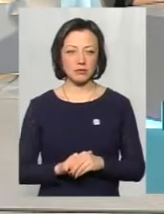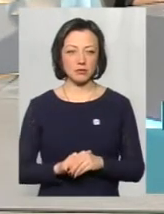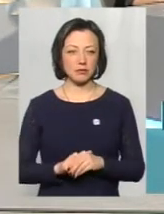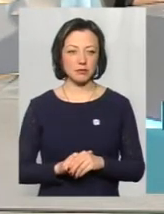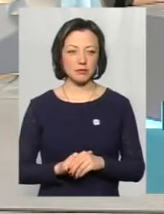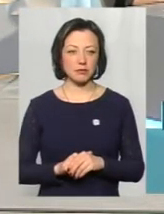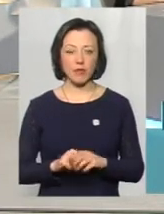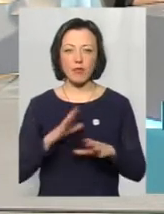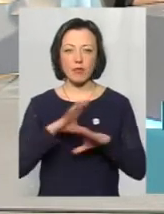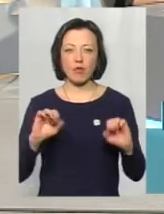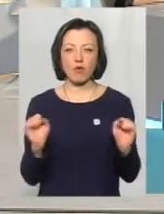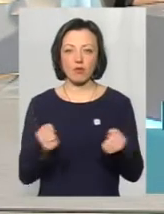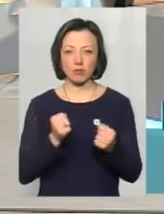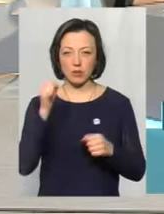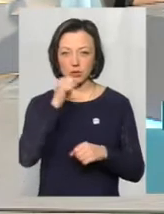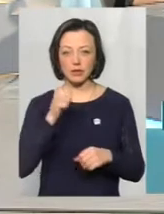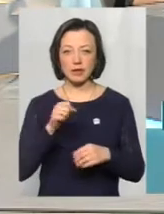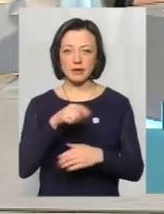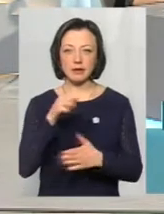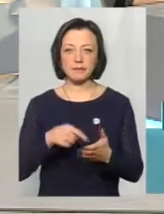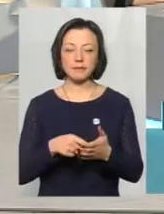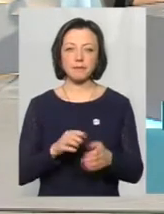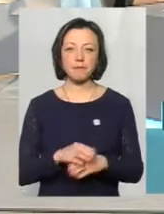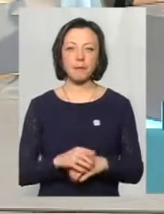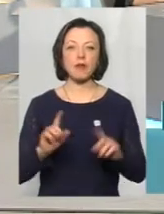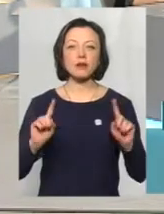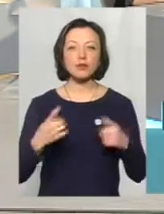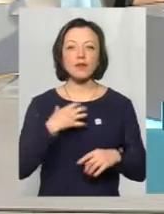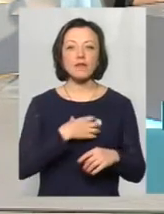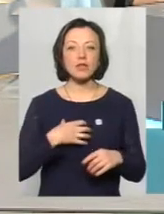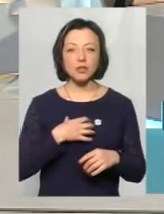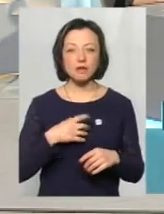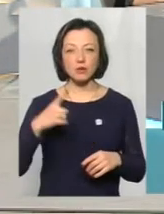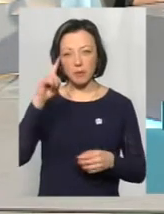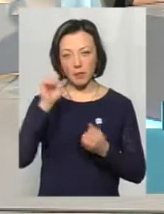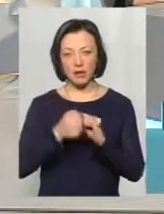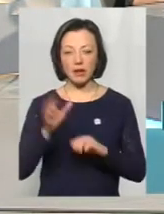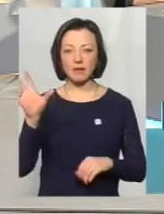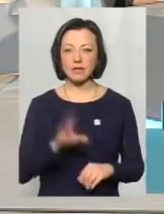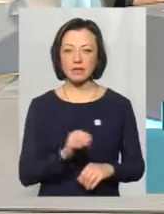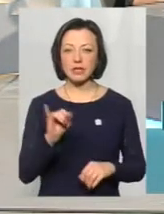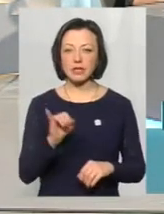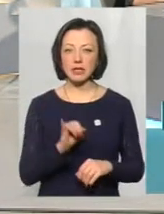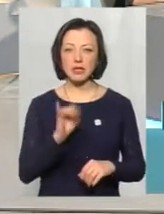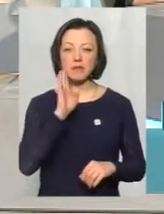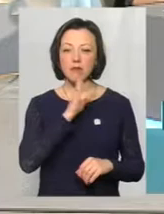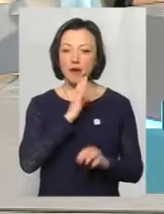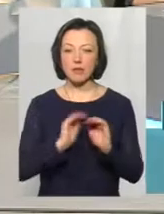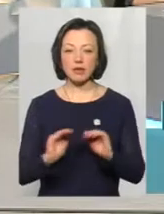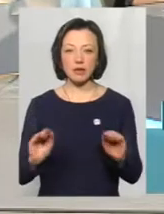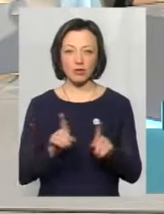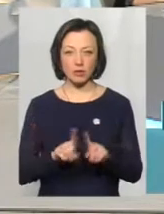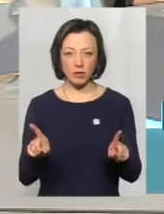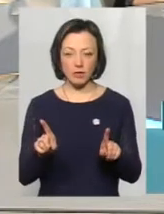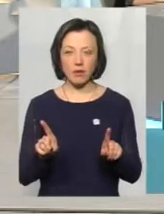наслідків? Дуже важливо, щоб пам'ятали всі, мами, дітей особливо,